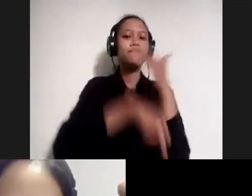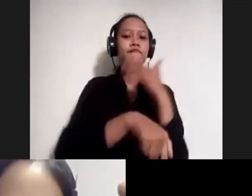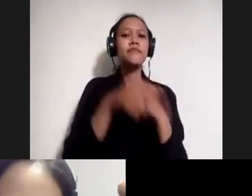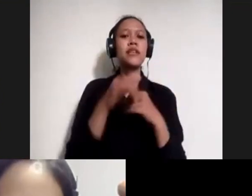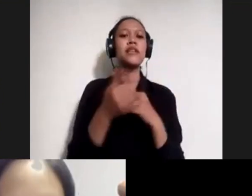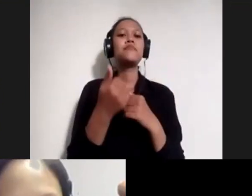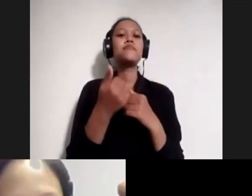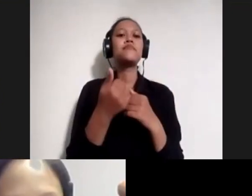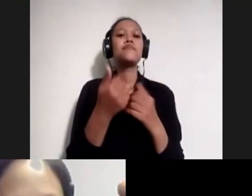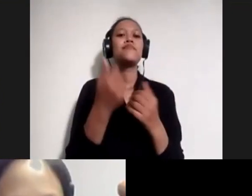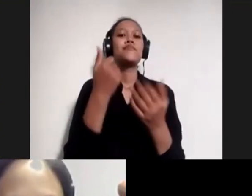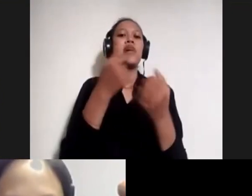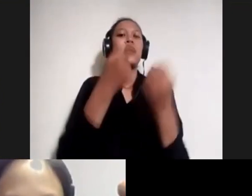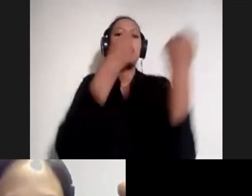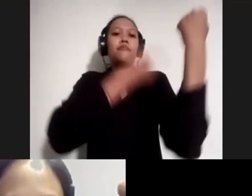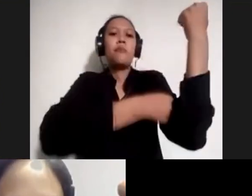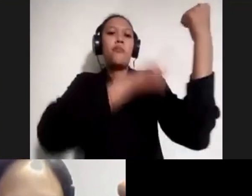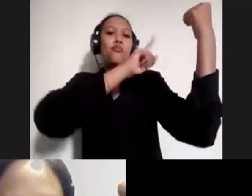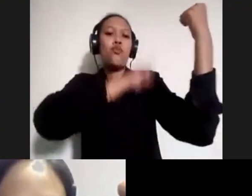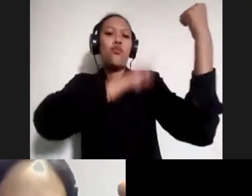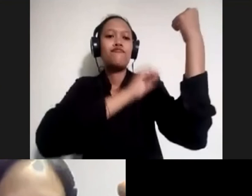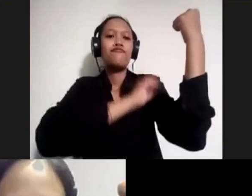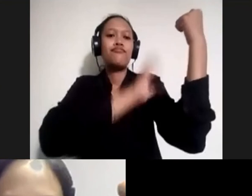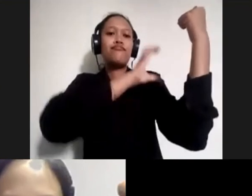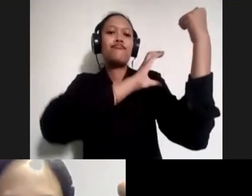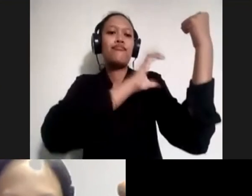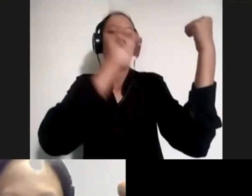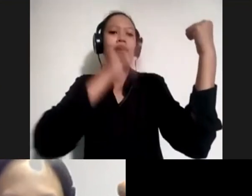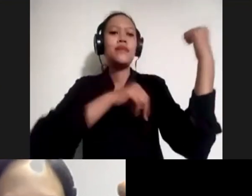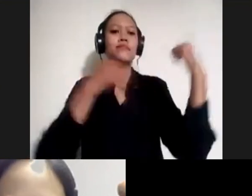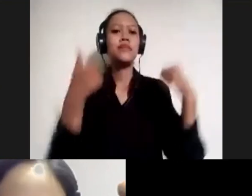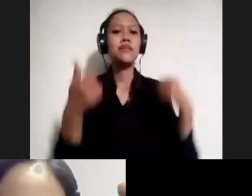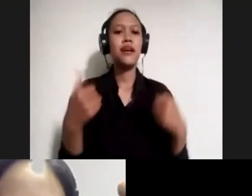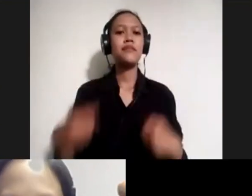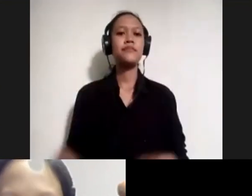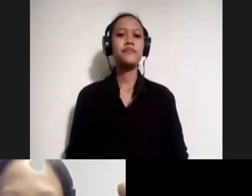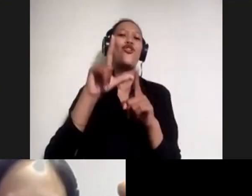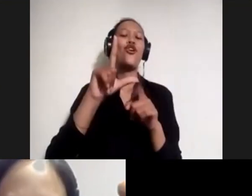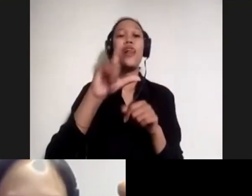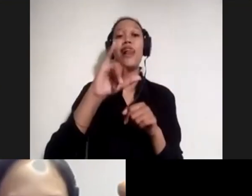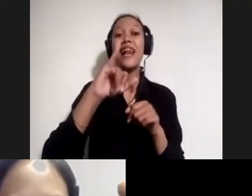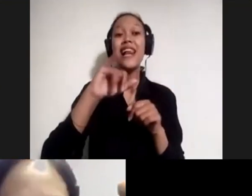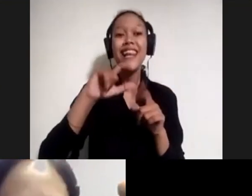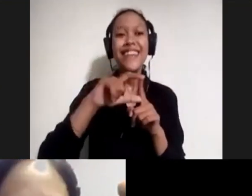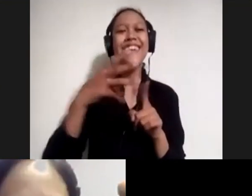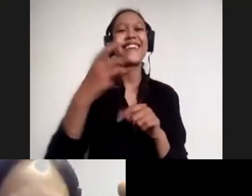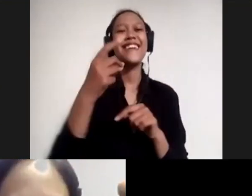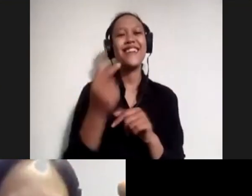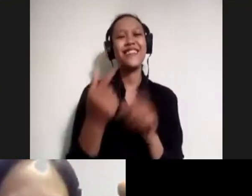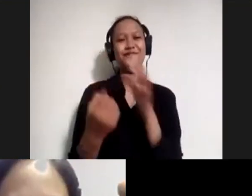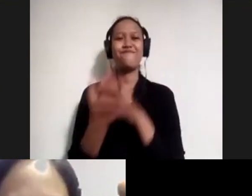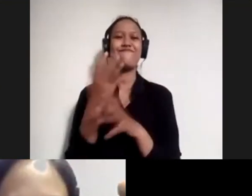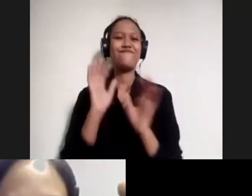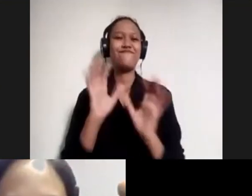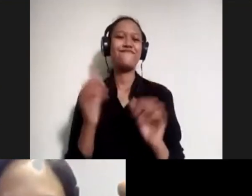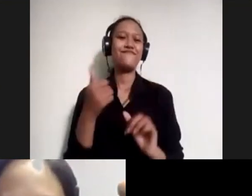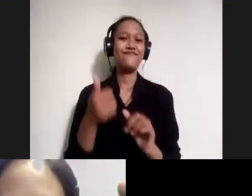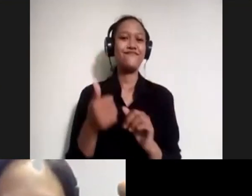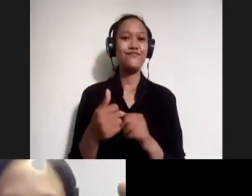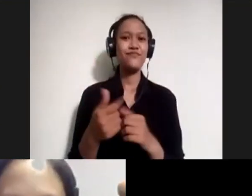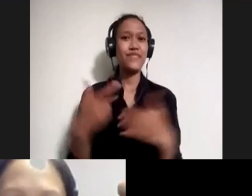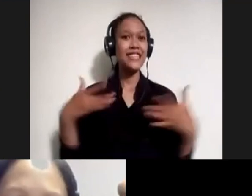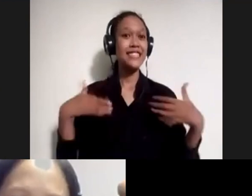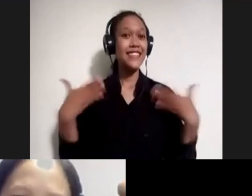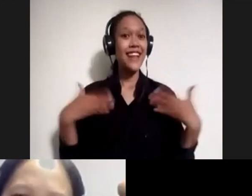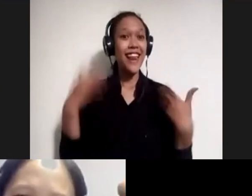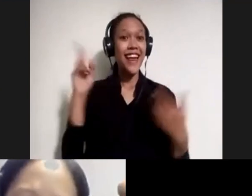skill-skillnya gitu. Itu Mas Andi dan Mas Hajiwan. Juga terima kasih banyak kepada Mas Kresna. Akan senang sekali kalau nanti bisa ketemu lagi